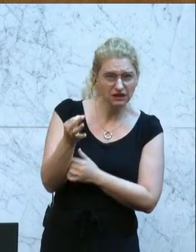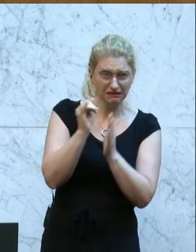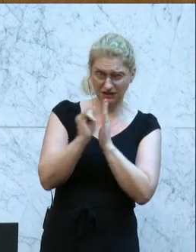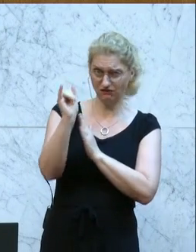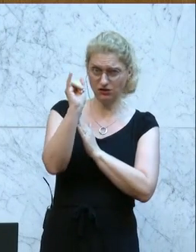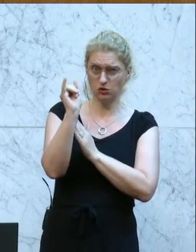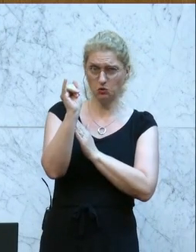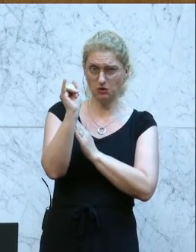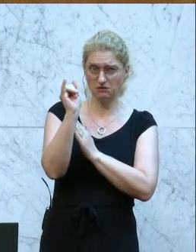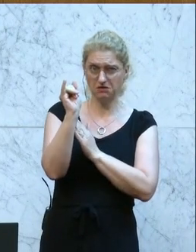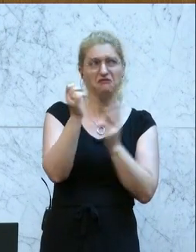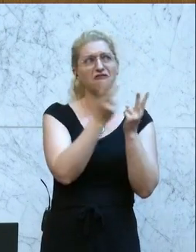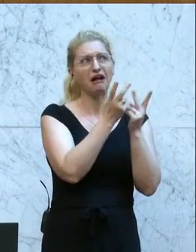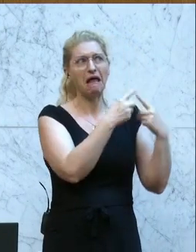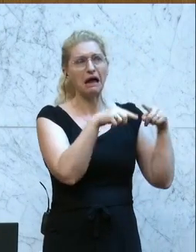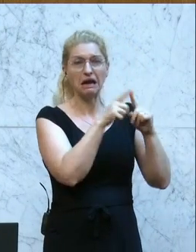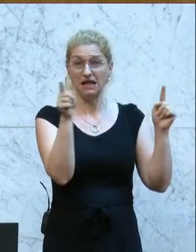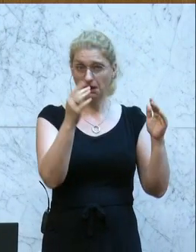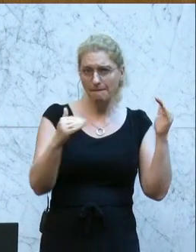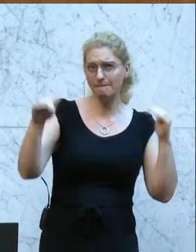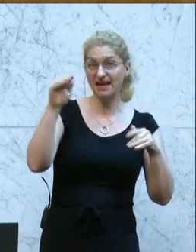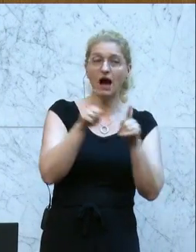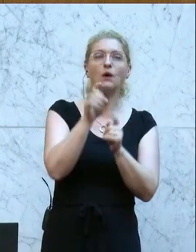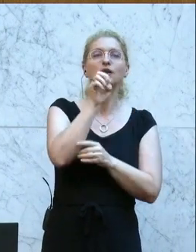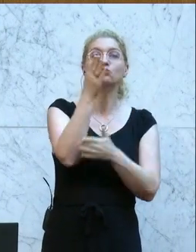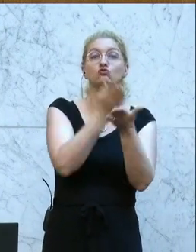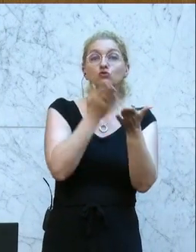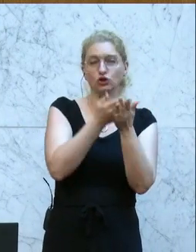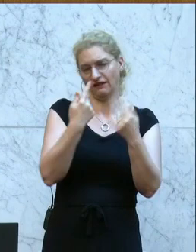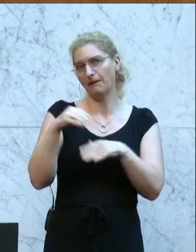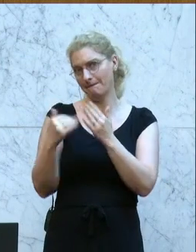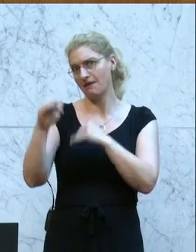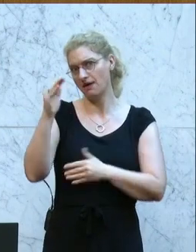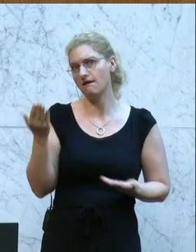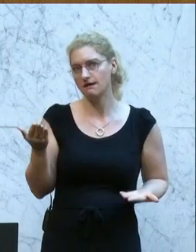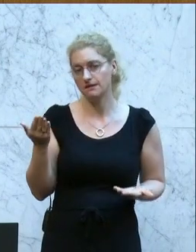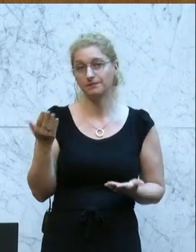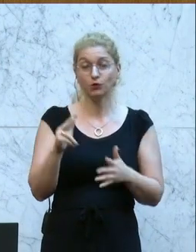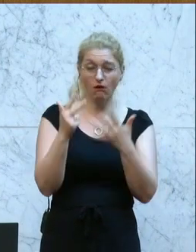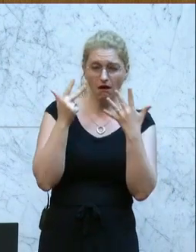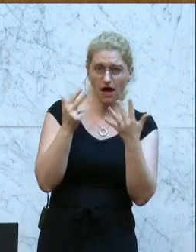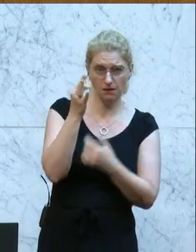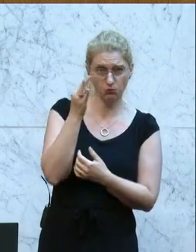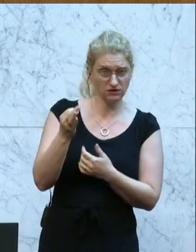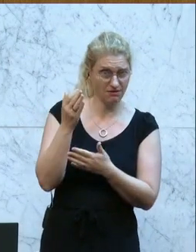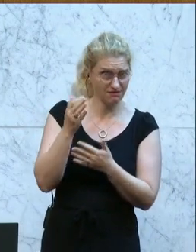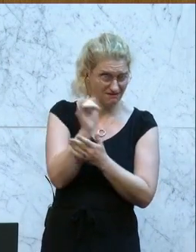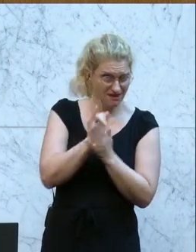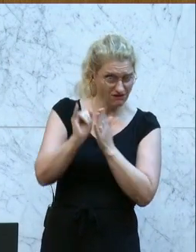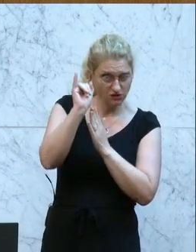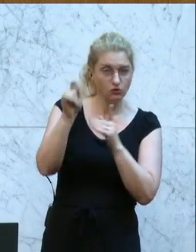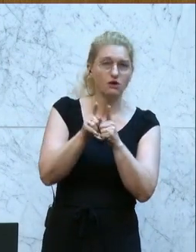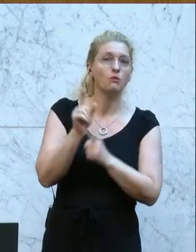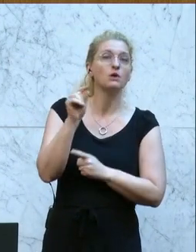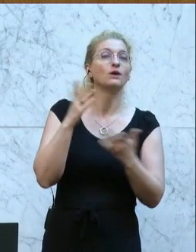deutlich höher als in vergleichbaren Ländern, auch höher als im EU-Schnitt. Und 8% Inflation bedeutet auch immer